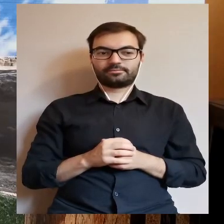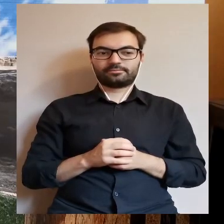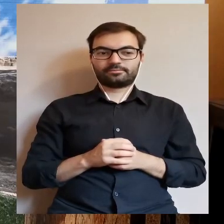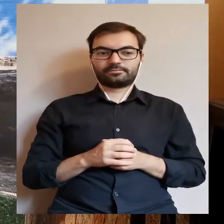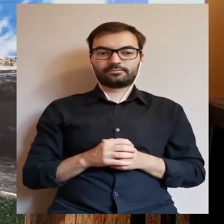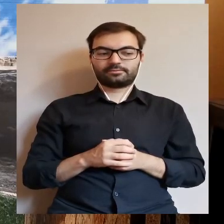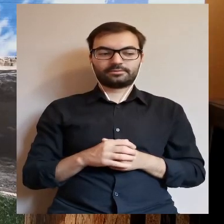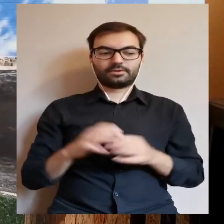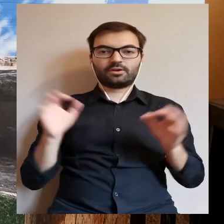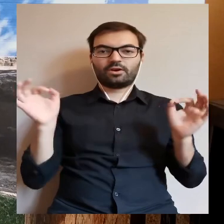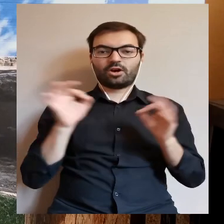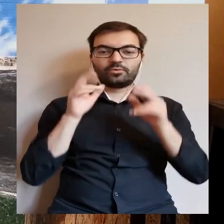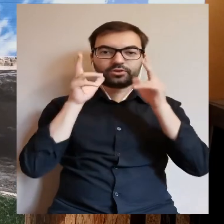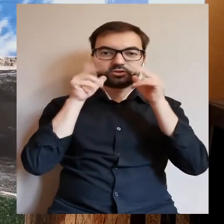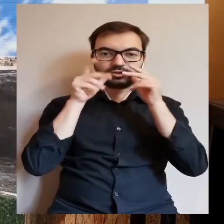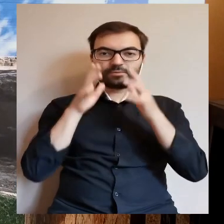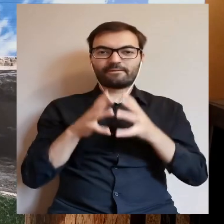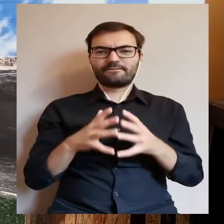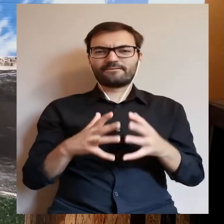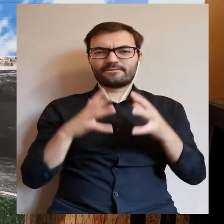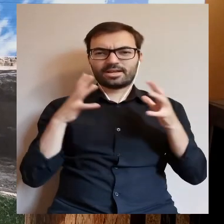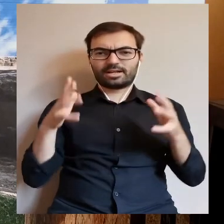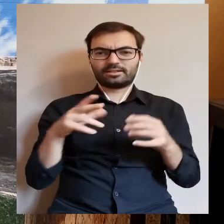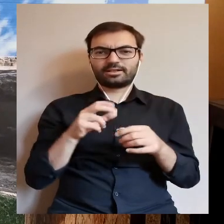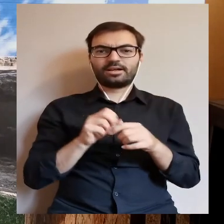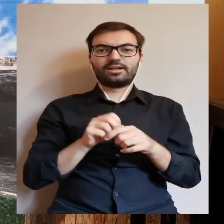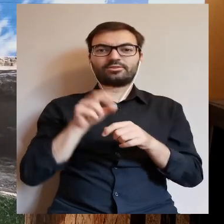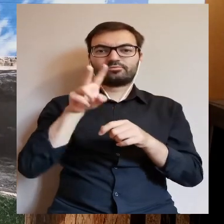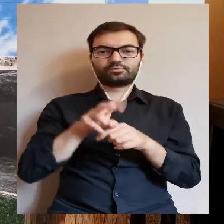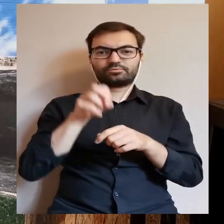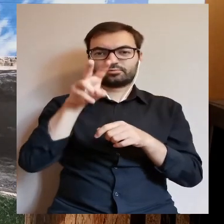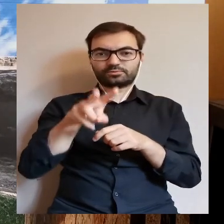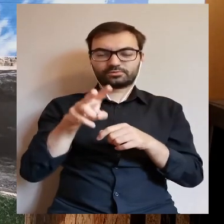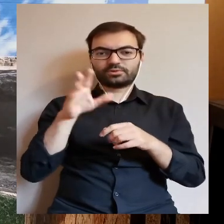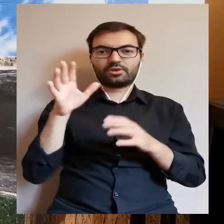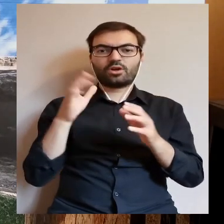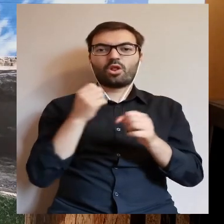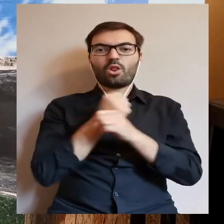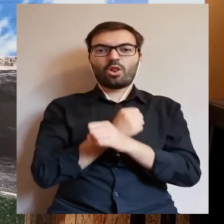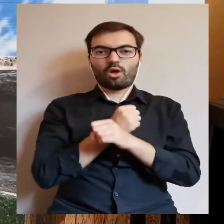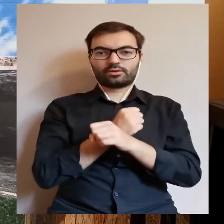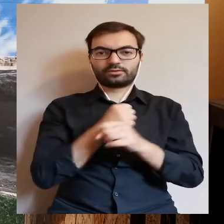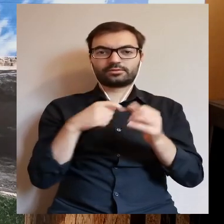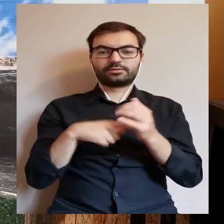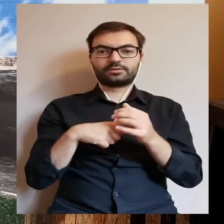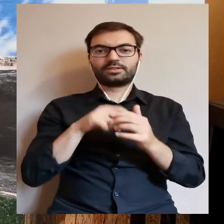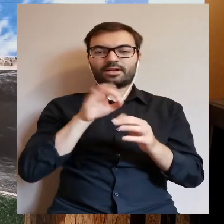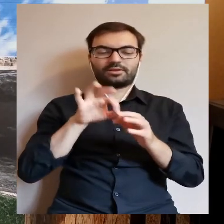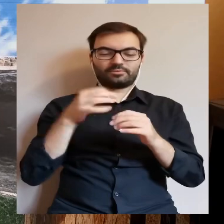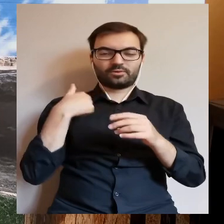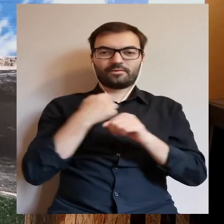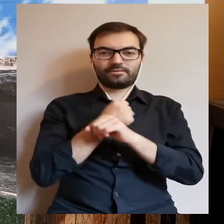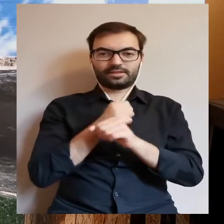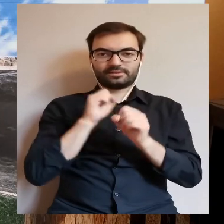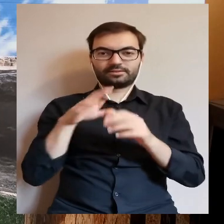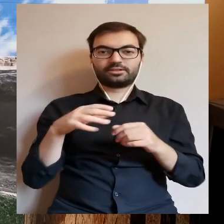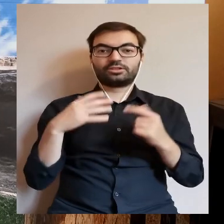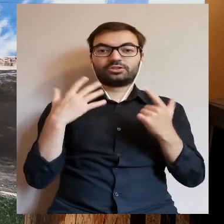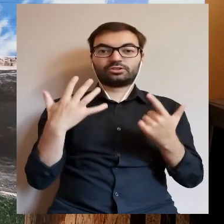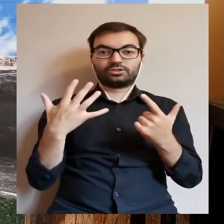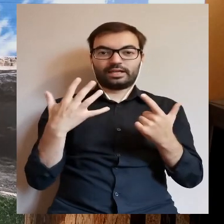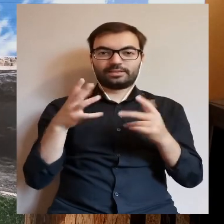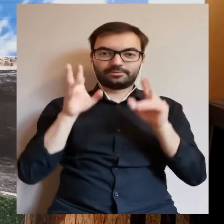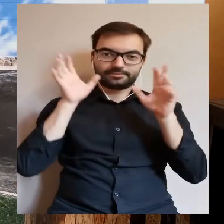była to strasna żaba, wielgachna, wlazła do tych lochów, proszę sobie wyobrazić, gdzie przetrzymywano skazańców